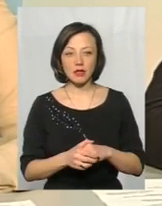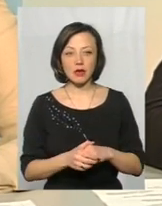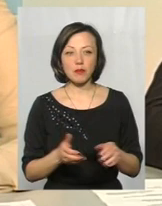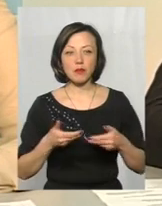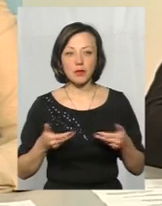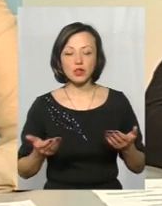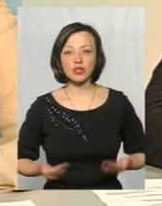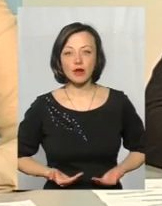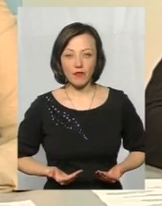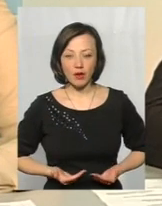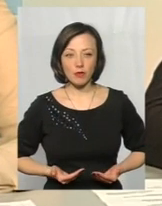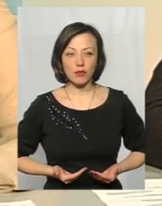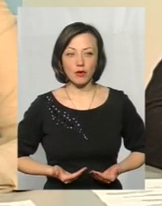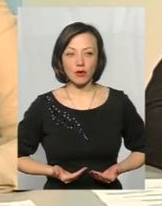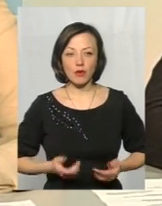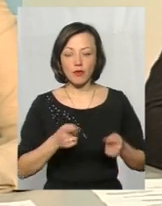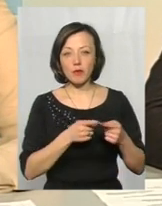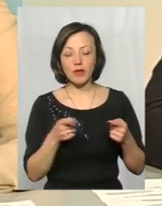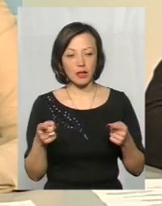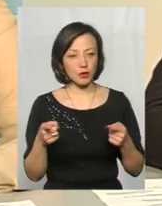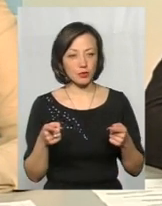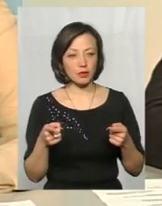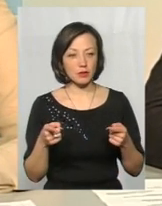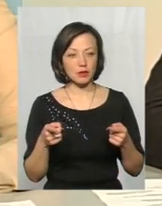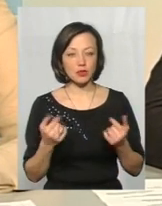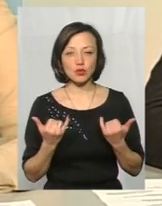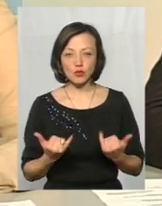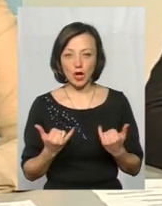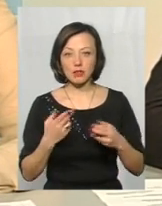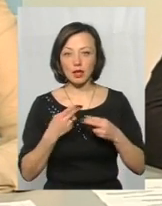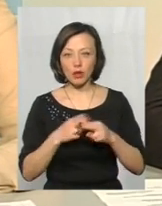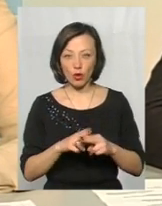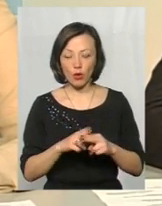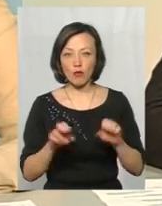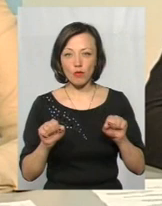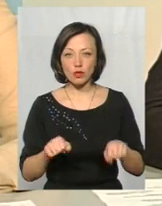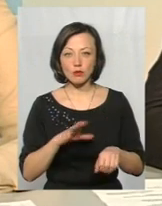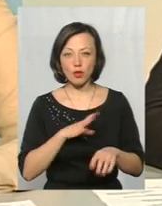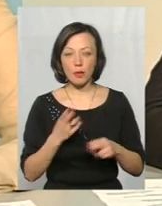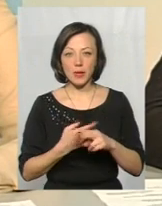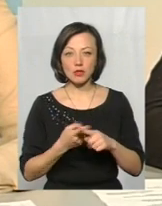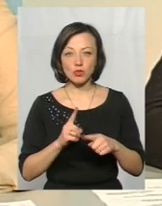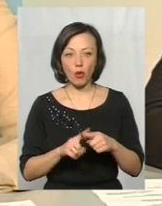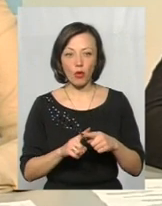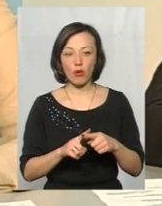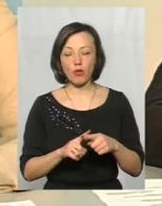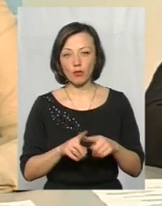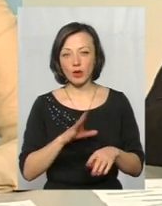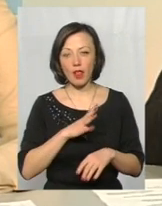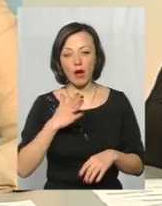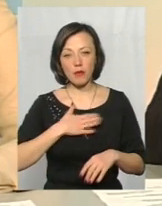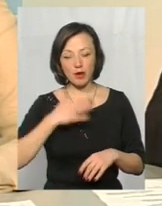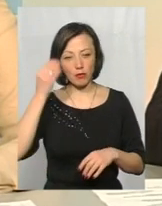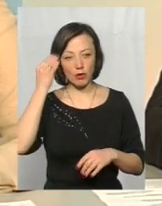ми живемо в період сучасних технологій і можна було б з цього обійтися. Хоча, на мій